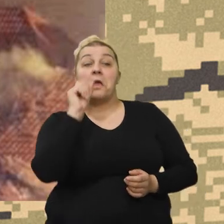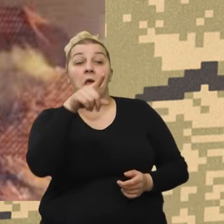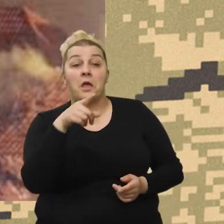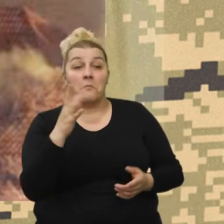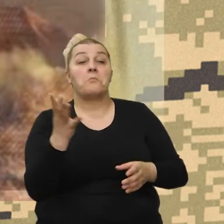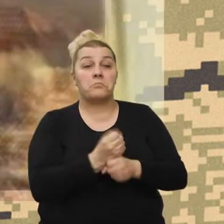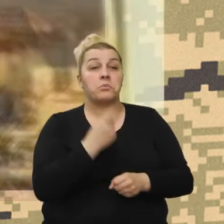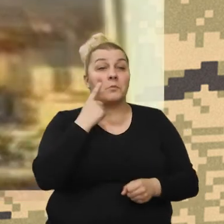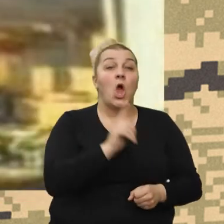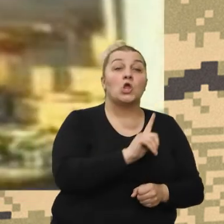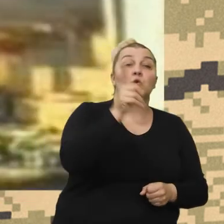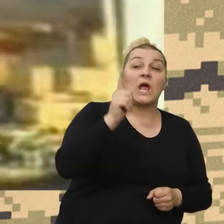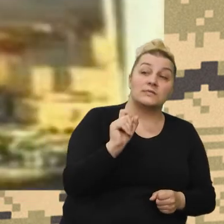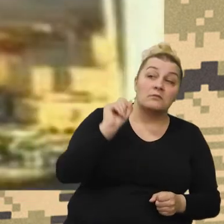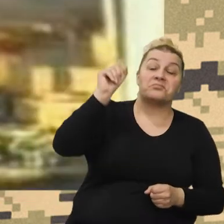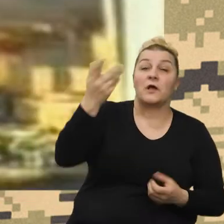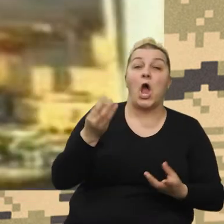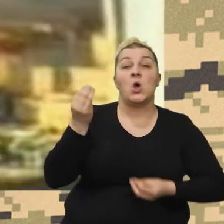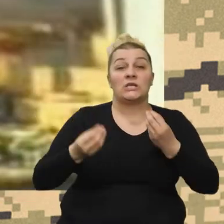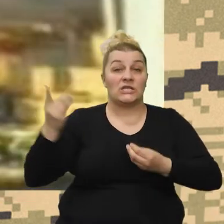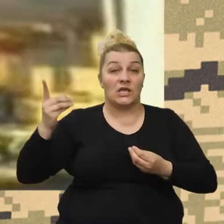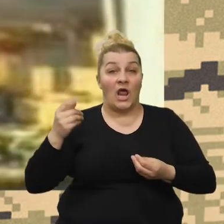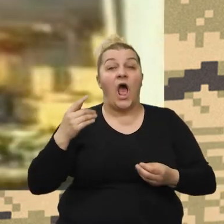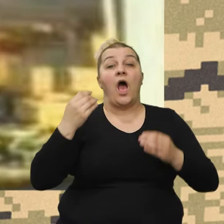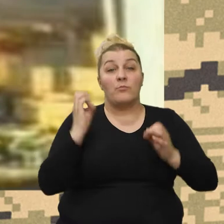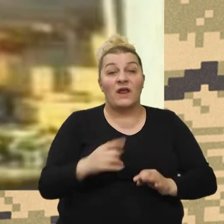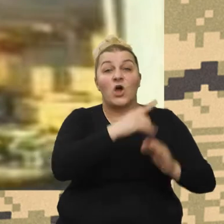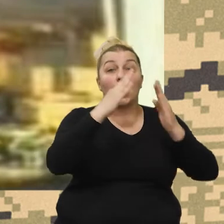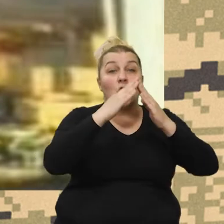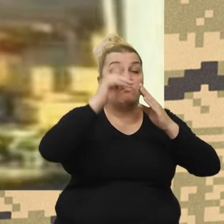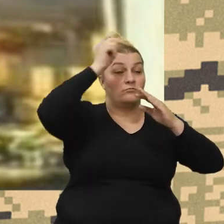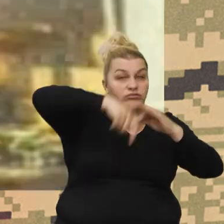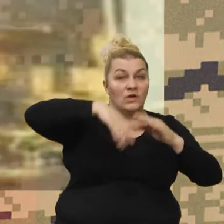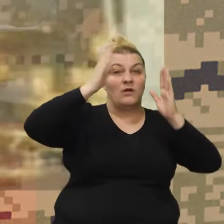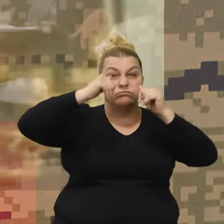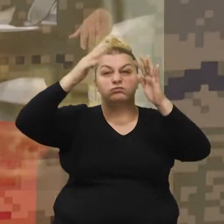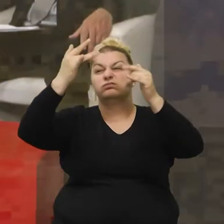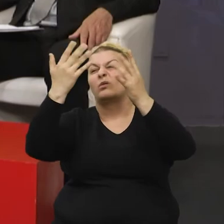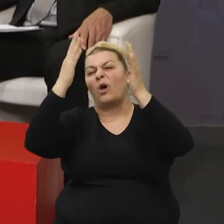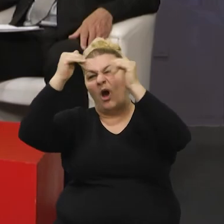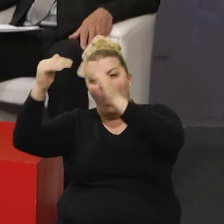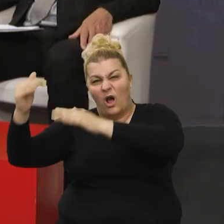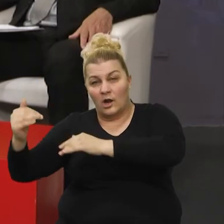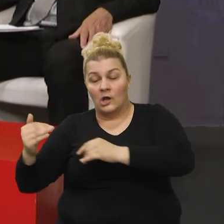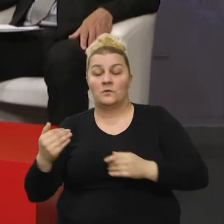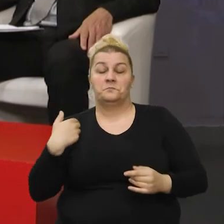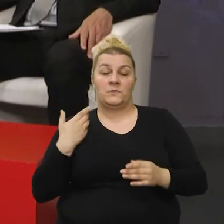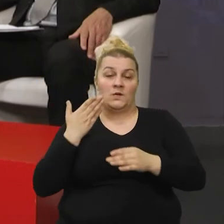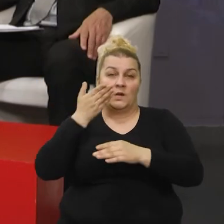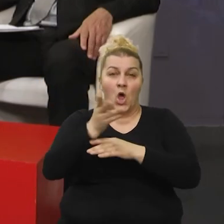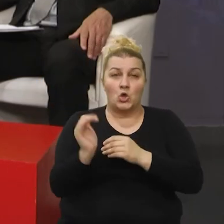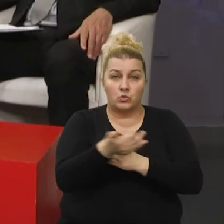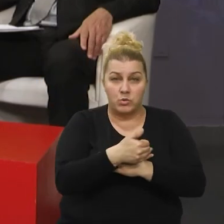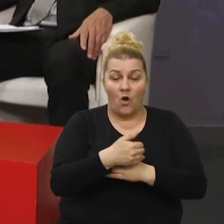sad pogodi drugu stranu. Tako da su sve krovove porušili. Mi kad smo ušli u